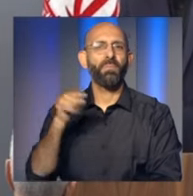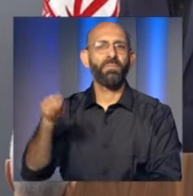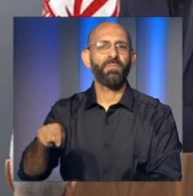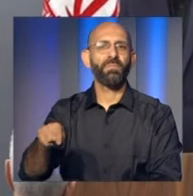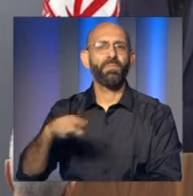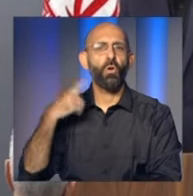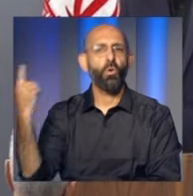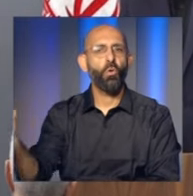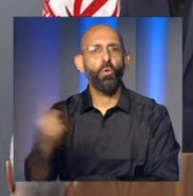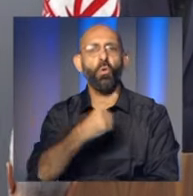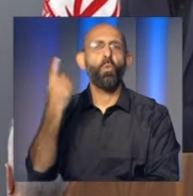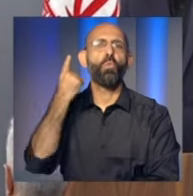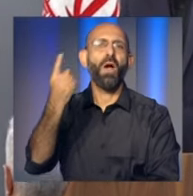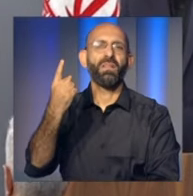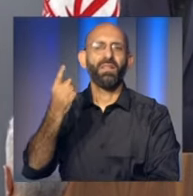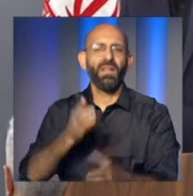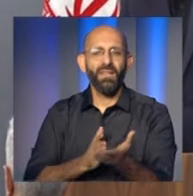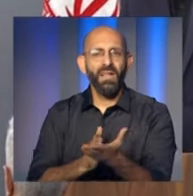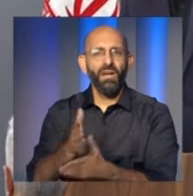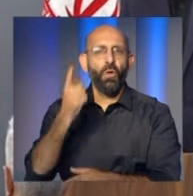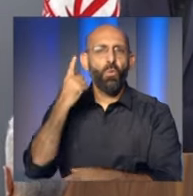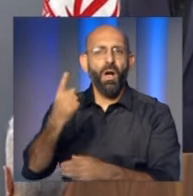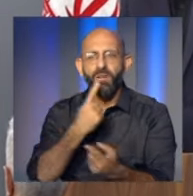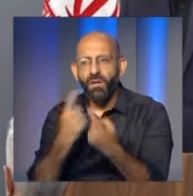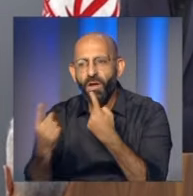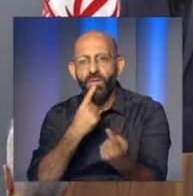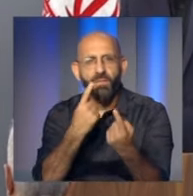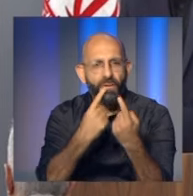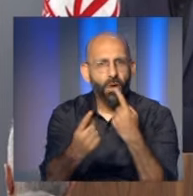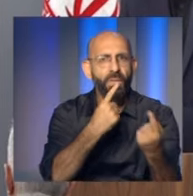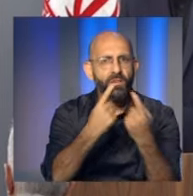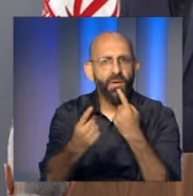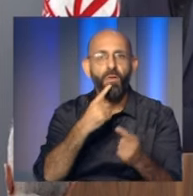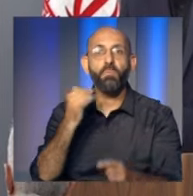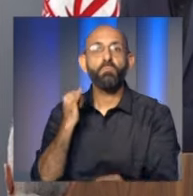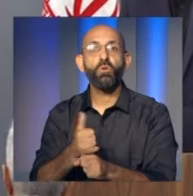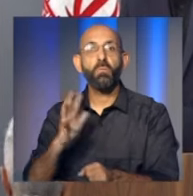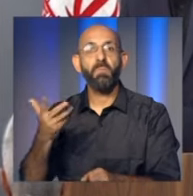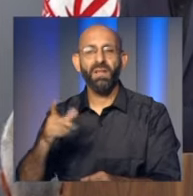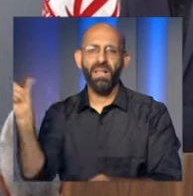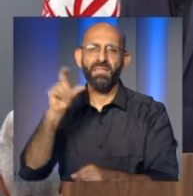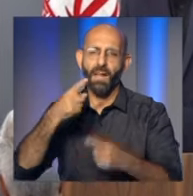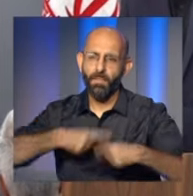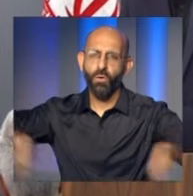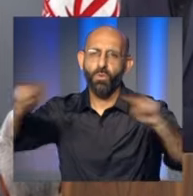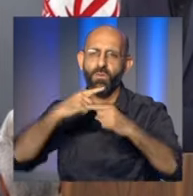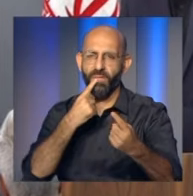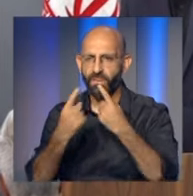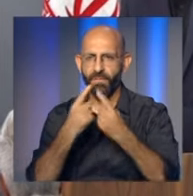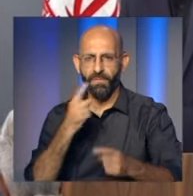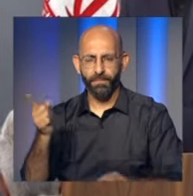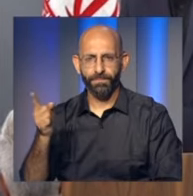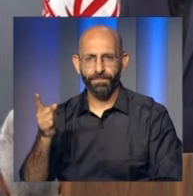كمقترح ومشترك يمكننا من اتخاذ خطوات أو